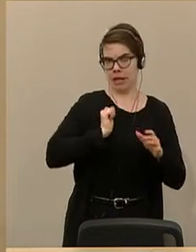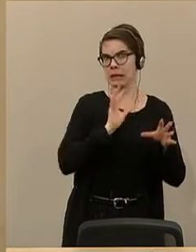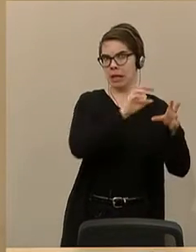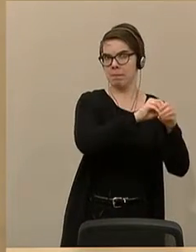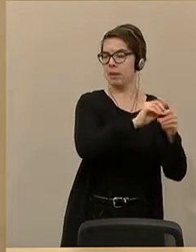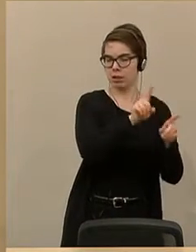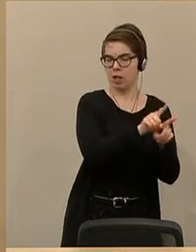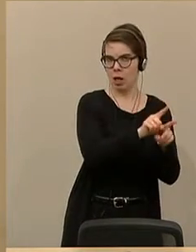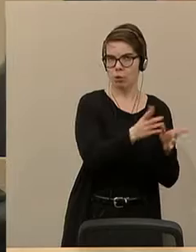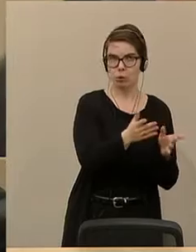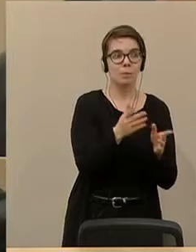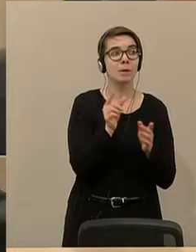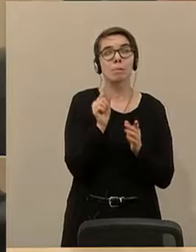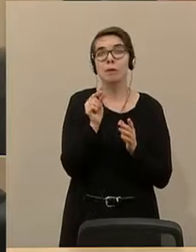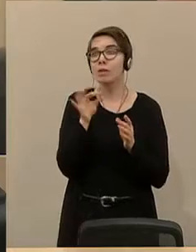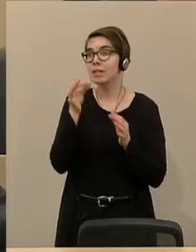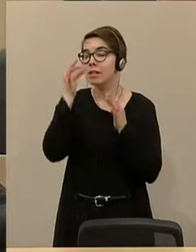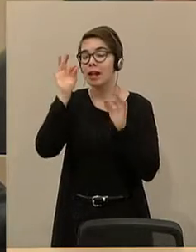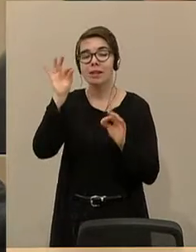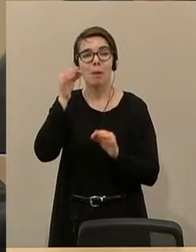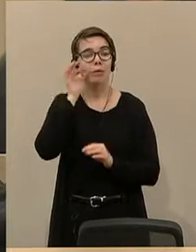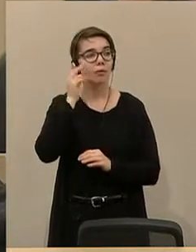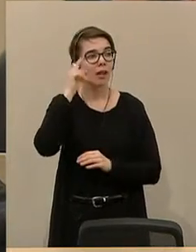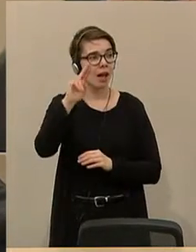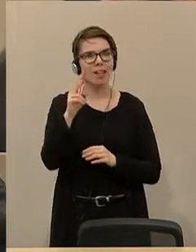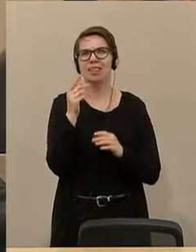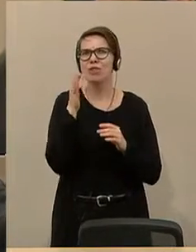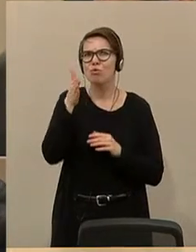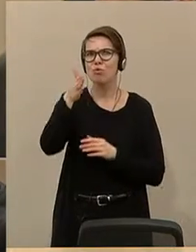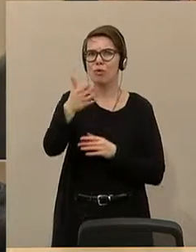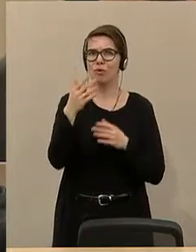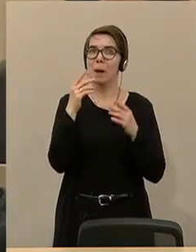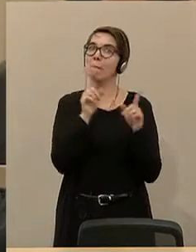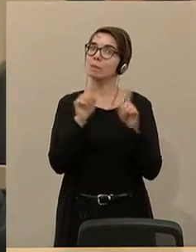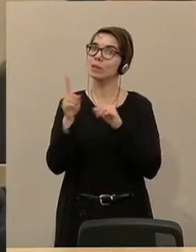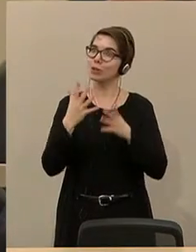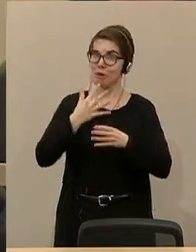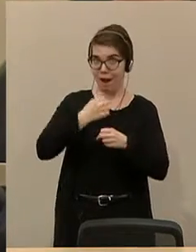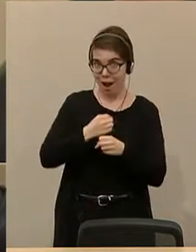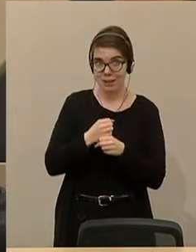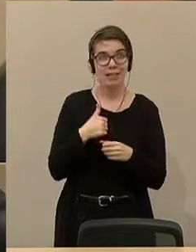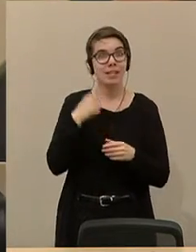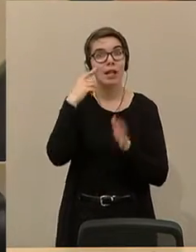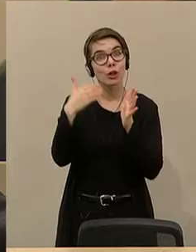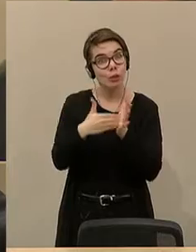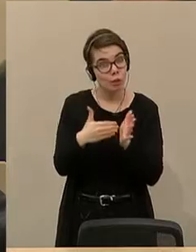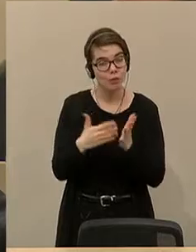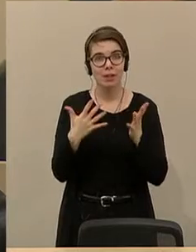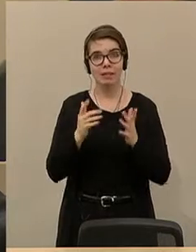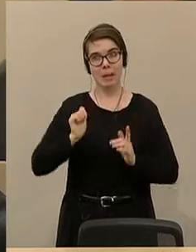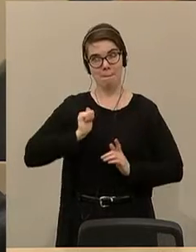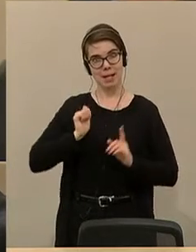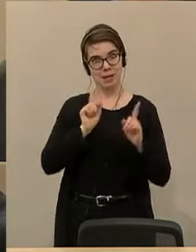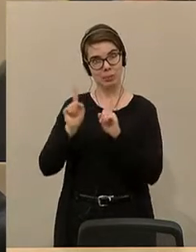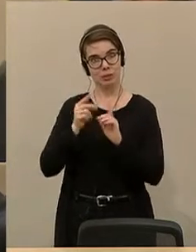zukunftsorientiertes und traditionsbewusstes Militärmusikwesen zu erhalten, ist es notwendig, die Militärmusikkapellen auch weiterhin finanziell